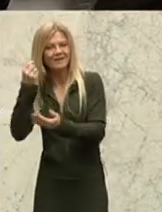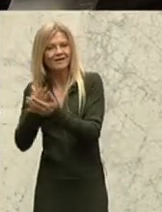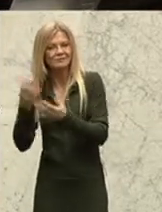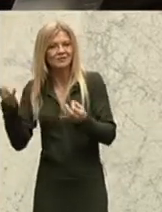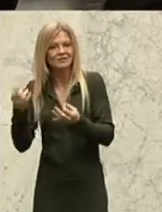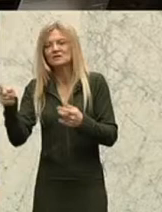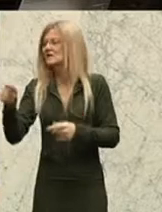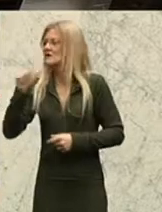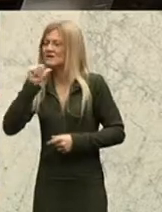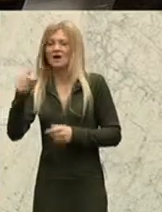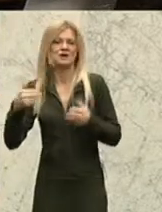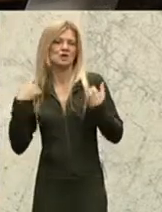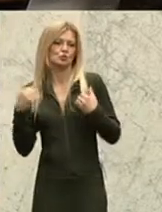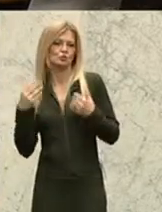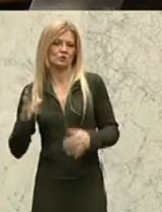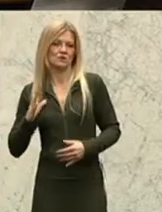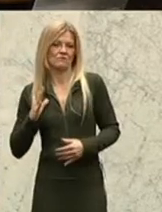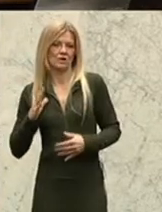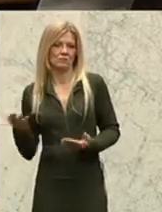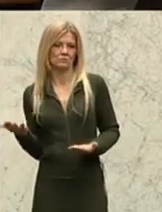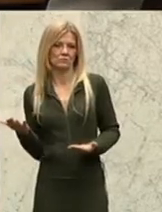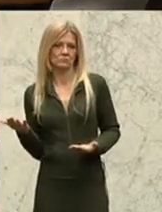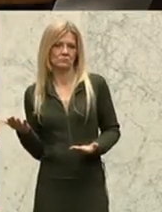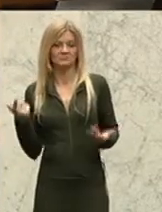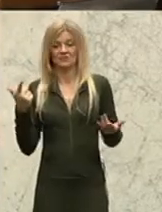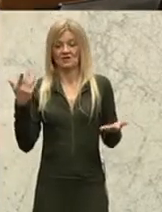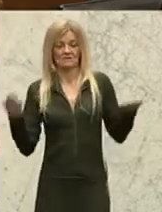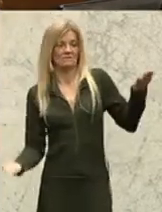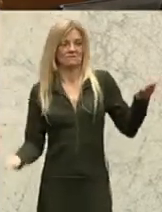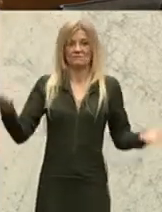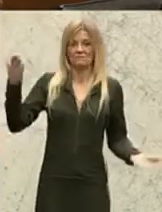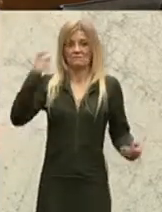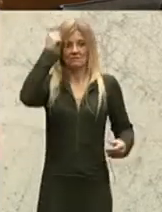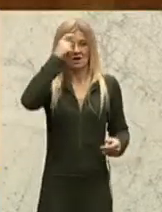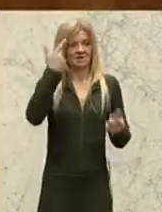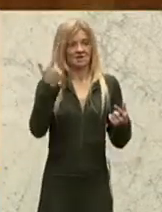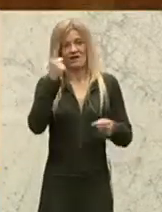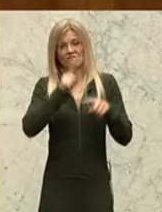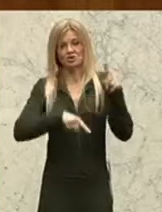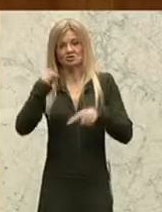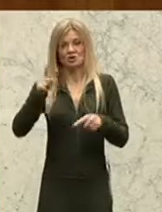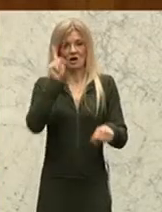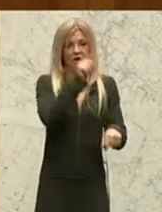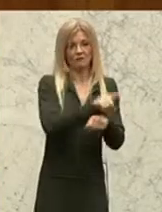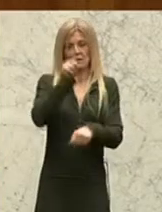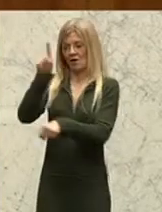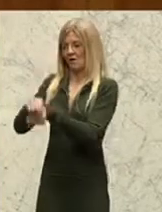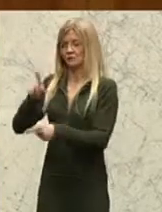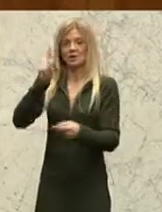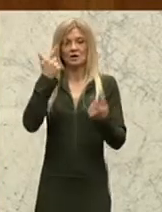dass es keine Gesundheitsgefährdung diesbezüglich gibt. Zwei unterschiedliche Auftraggeber, zwei unterschiedliche